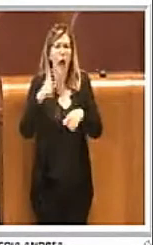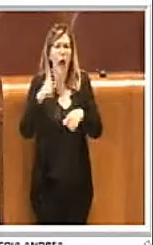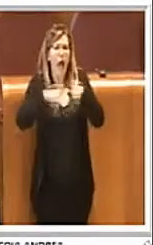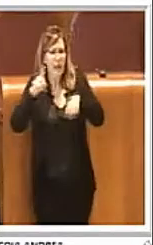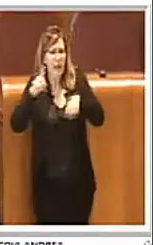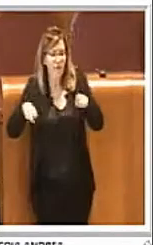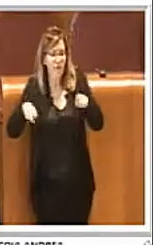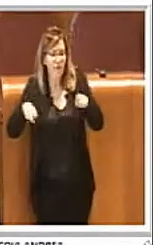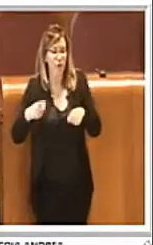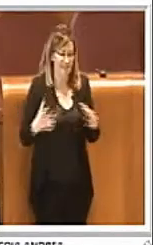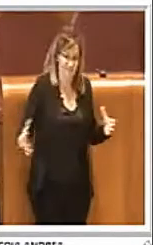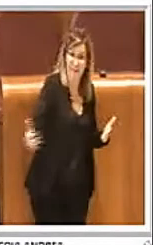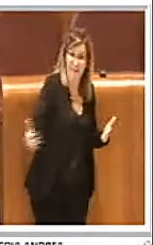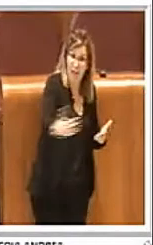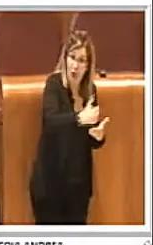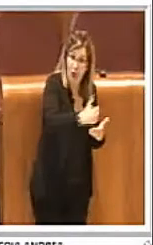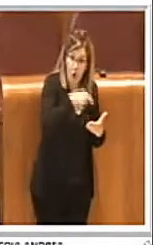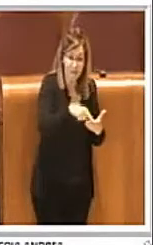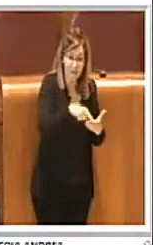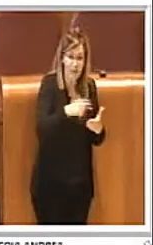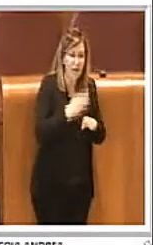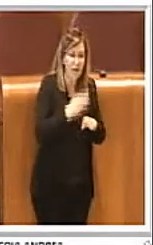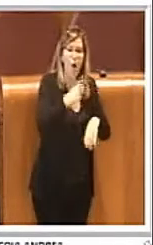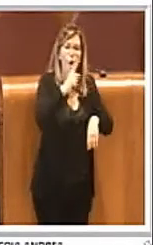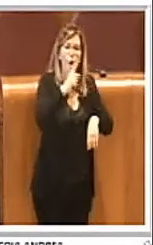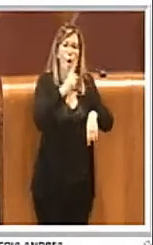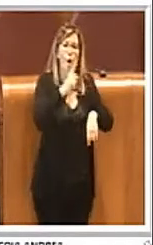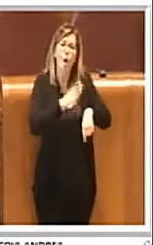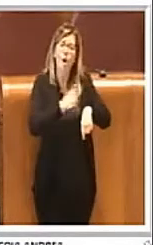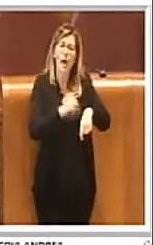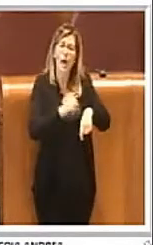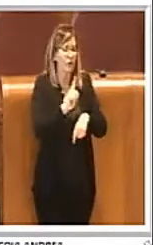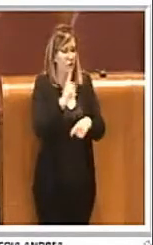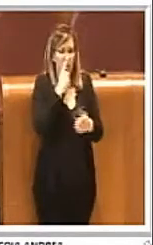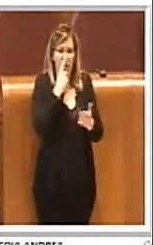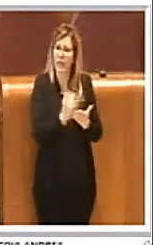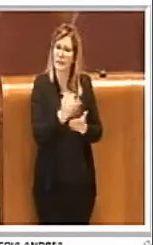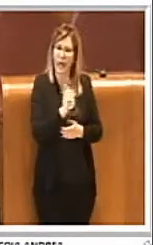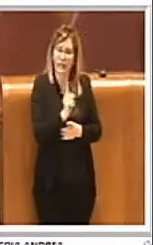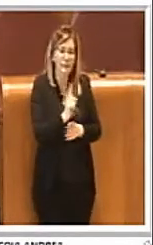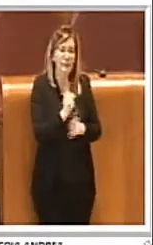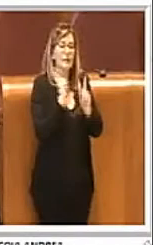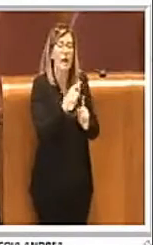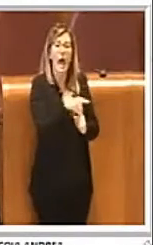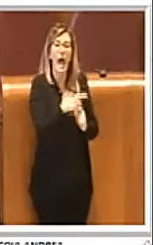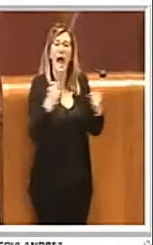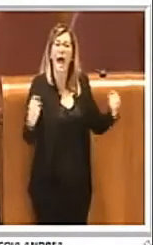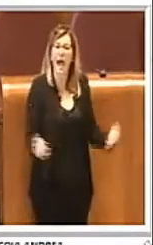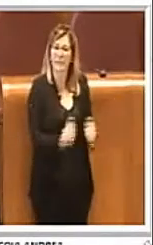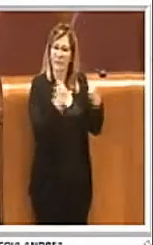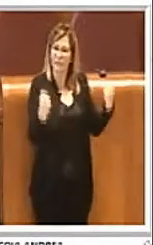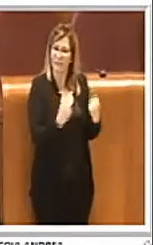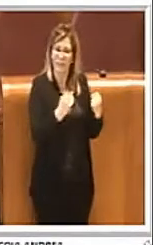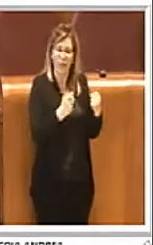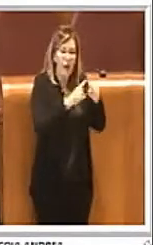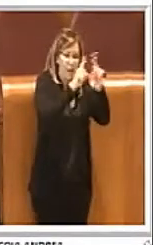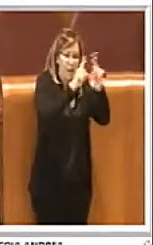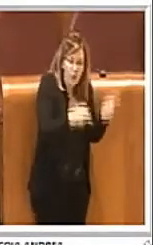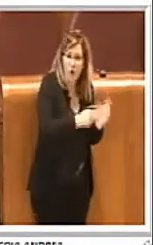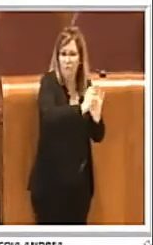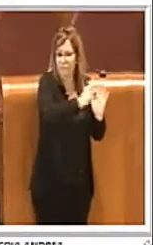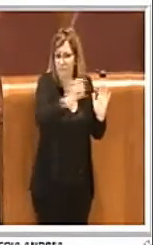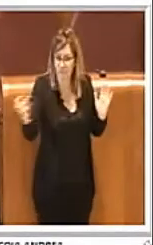avveniva in orari non adeguati alle tipologie di attività che venivano realizzate e